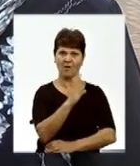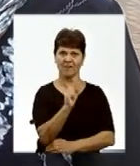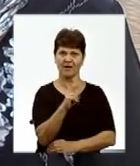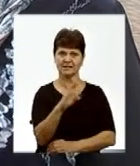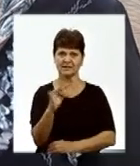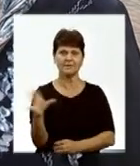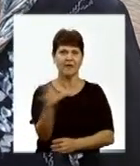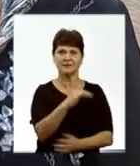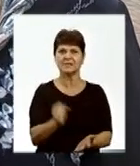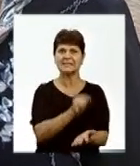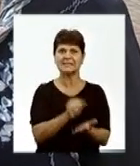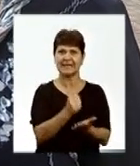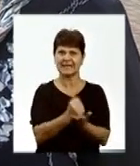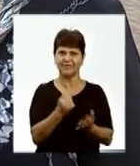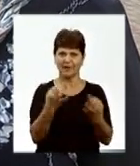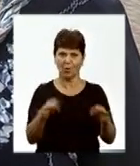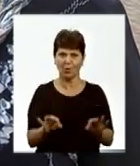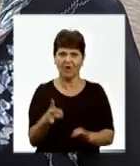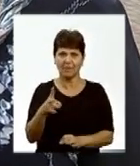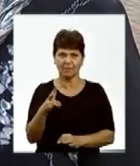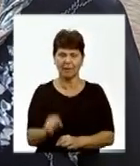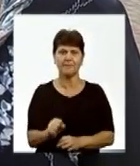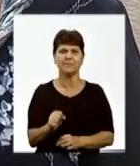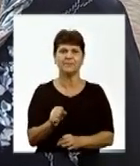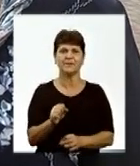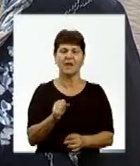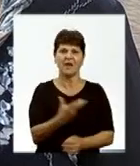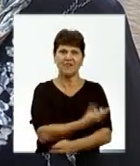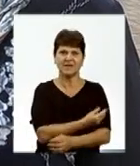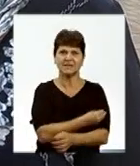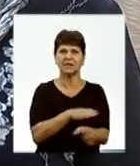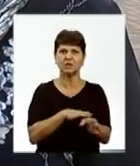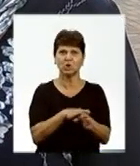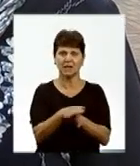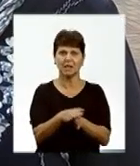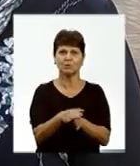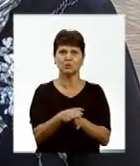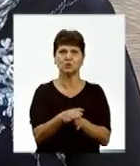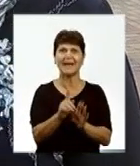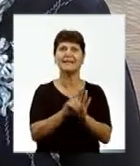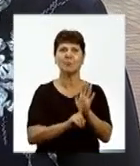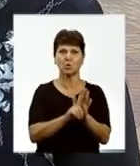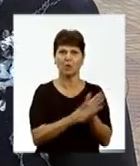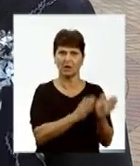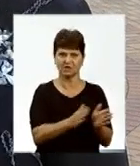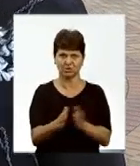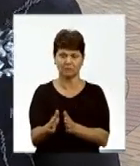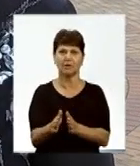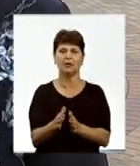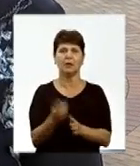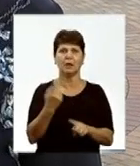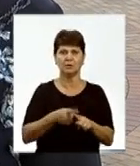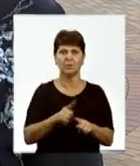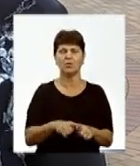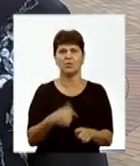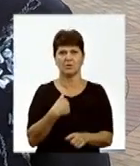вакцина вся сертифікована, де вакцина, яка дотримується з температурним режимом, тому